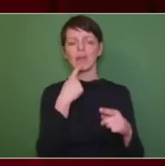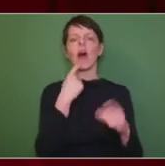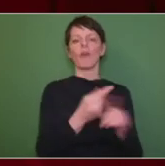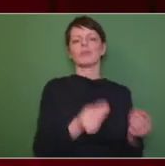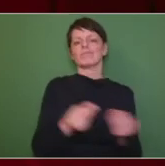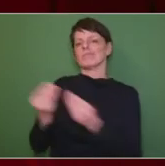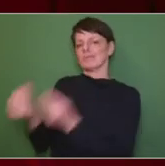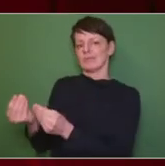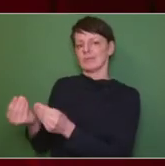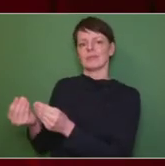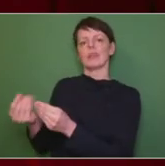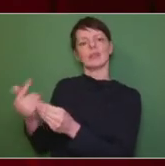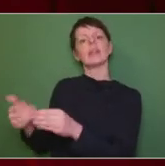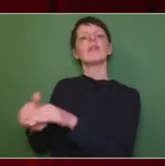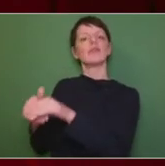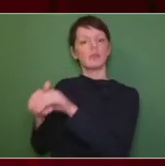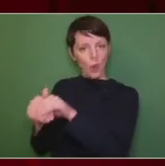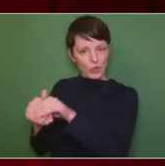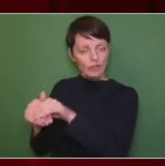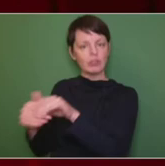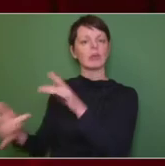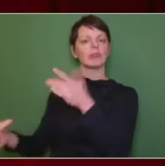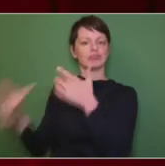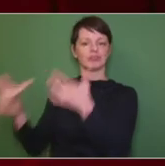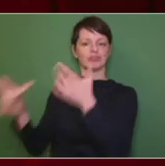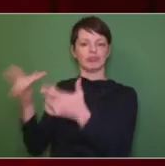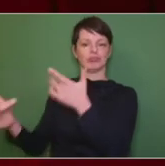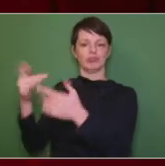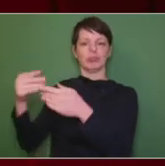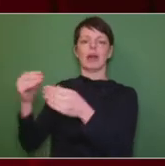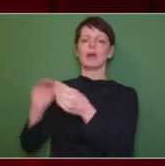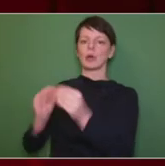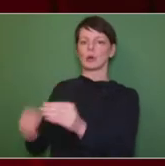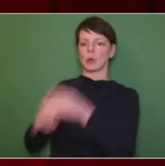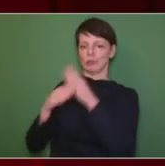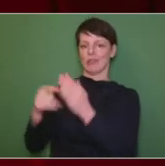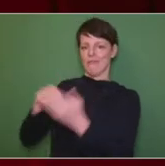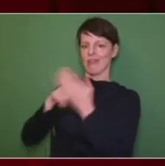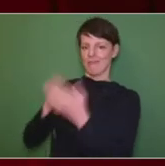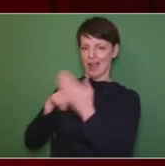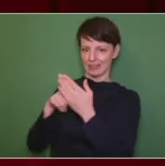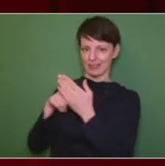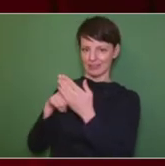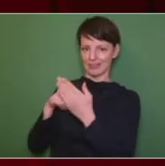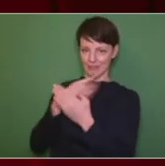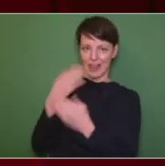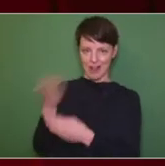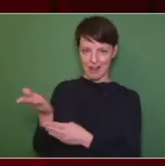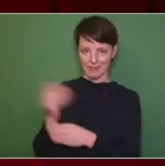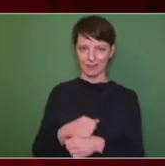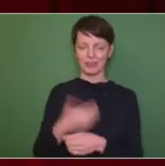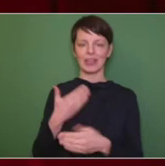von ihr freundschaftlich und sehr kritisch und sehr konstruktiv Hinweise. Deswegen ist es auch weder Kurt